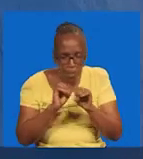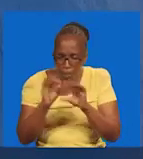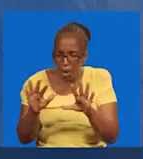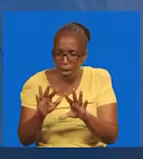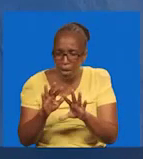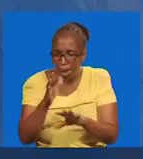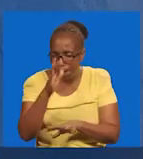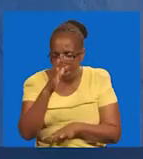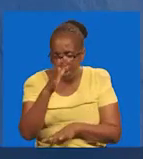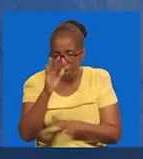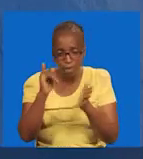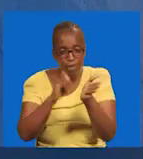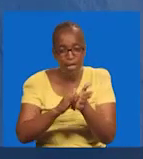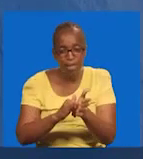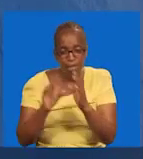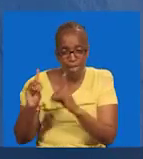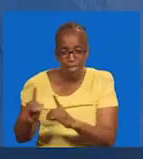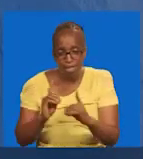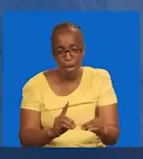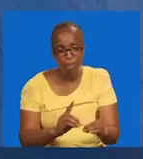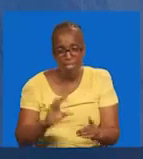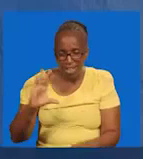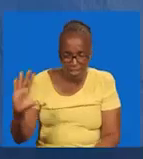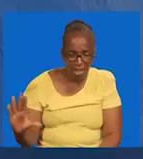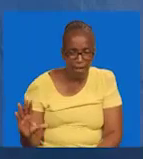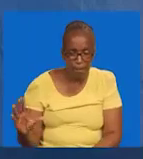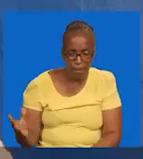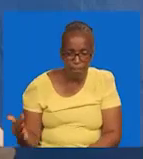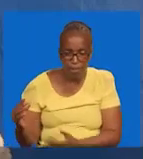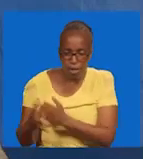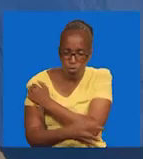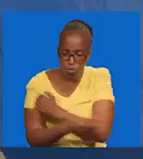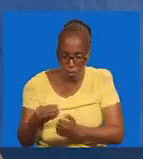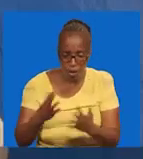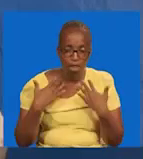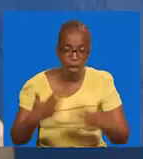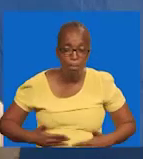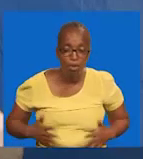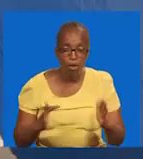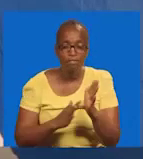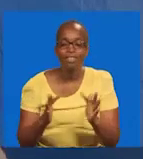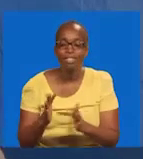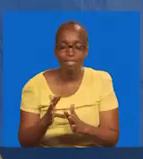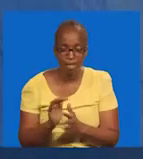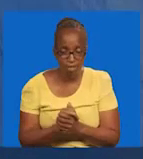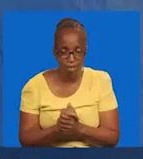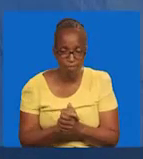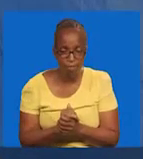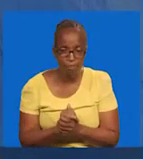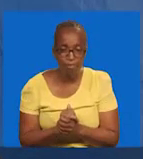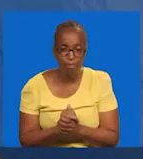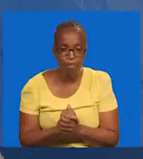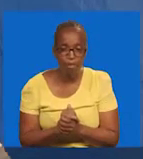kufufuka. Lakini. Halifufuka. Yani. Hey. Nchiwe. Likaweza na kuhi kwa pali.